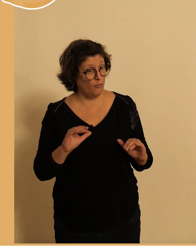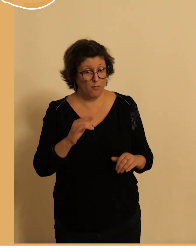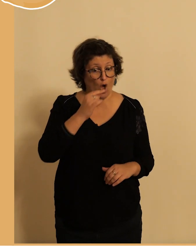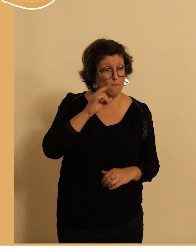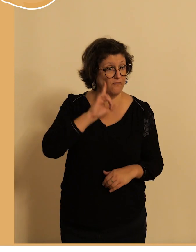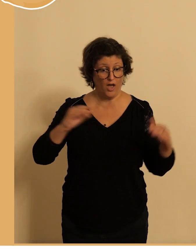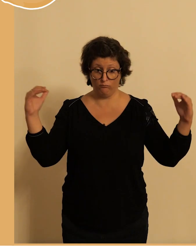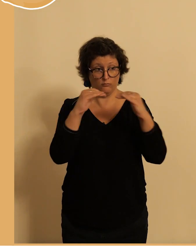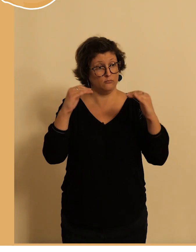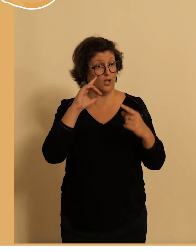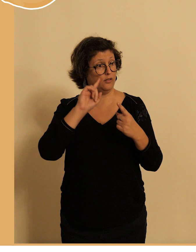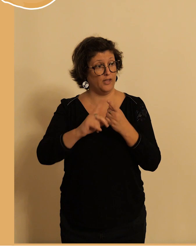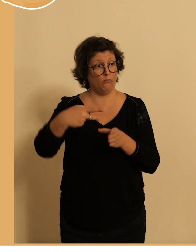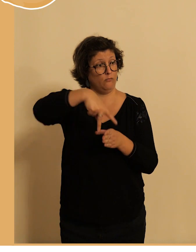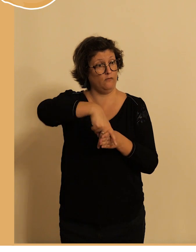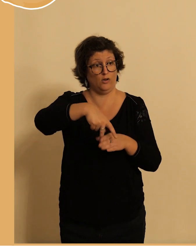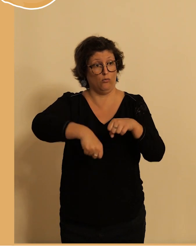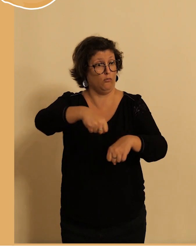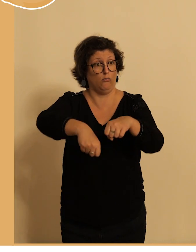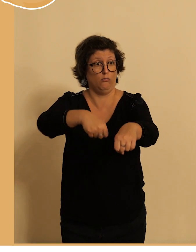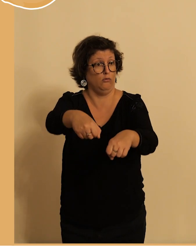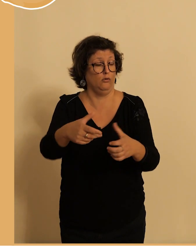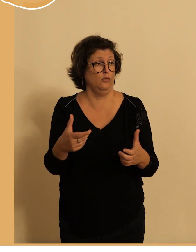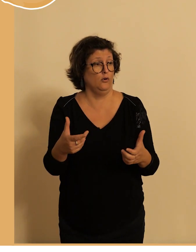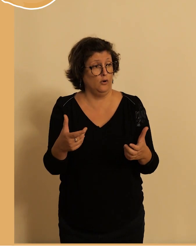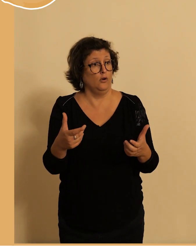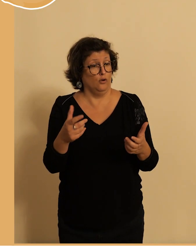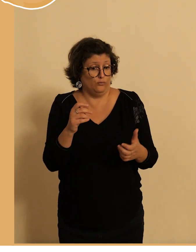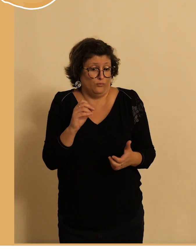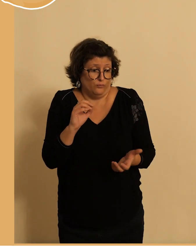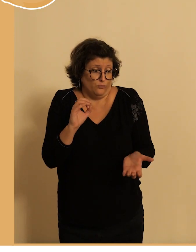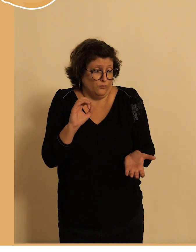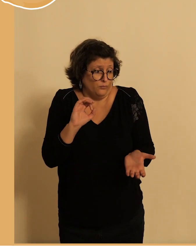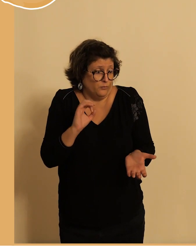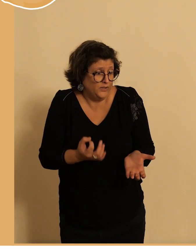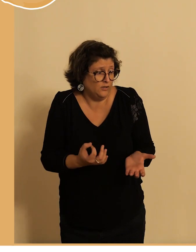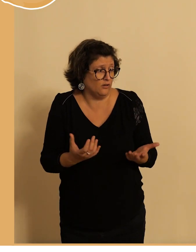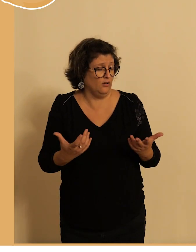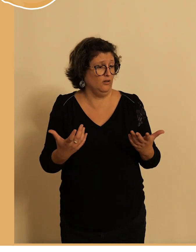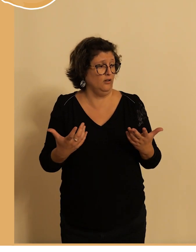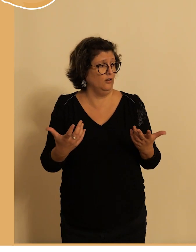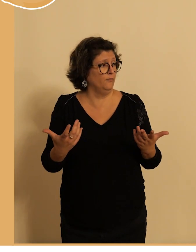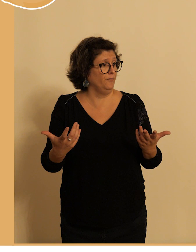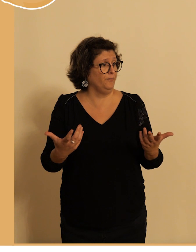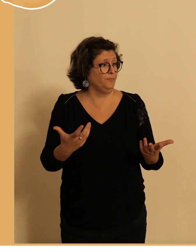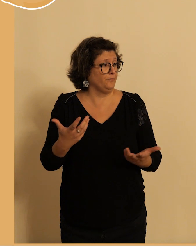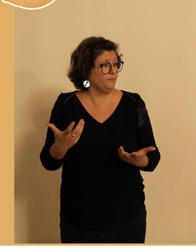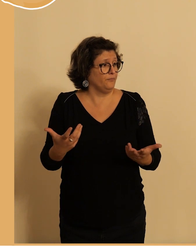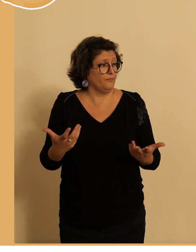masculin et en fait c'est c'est un des modes de vie mode de transport où